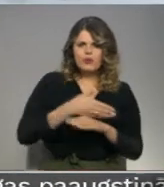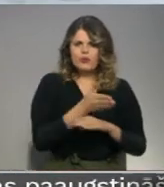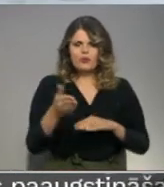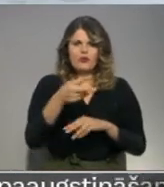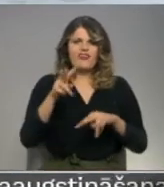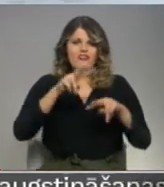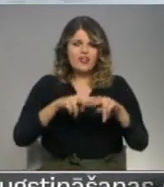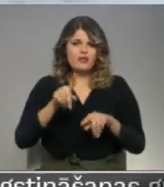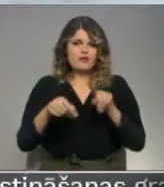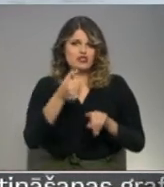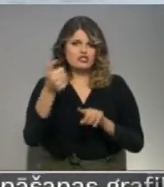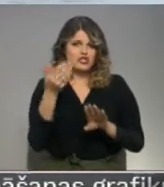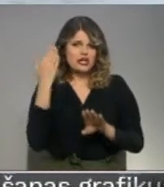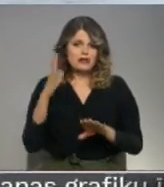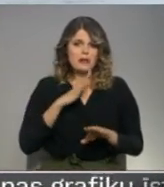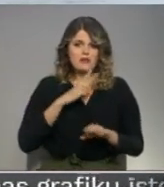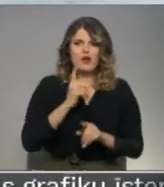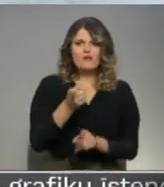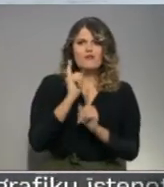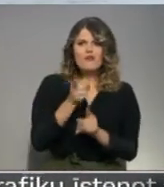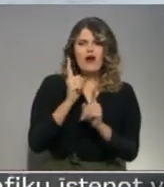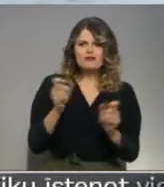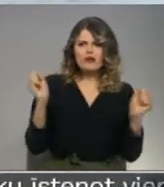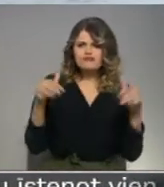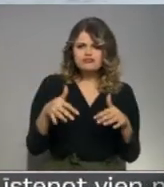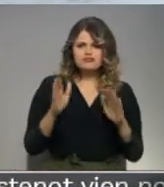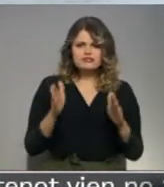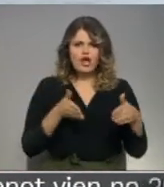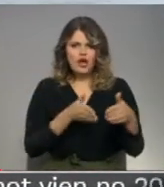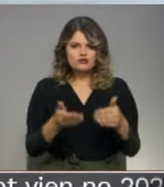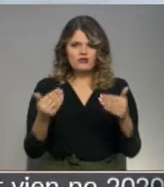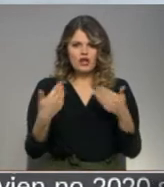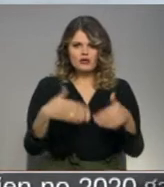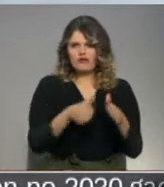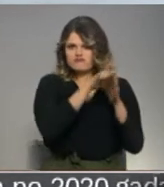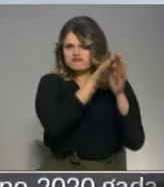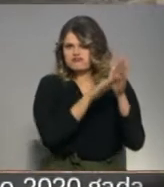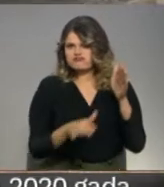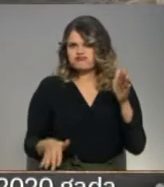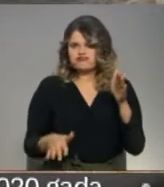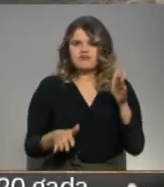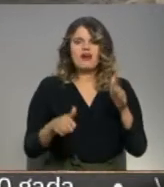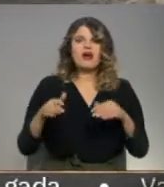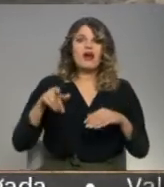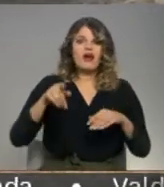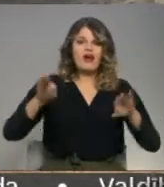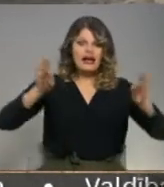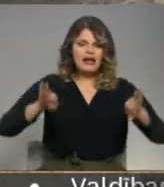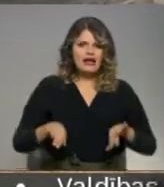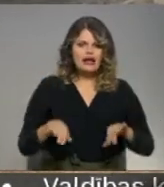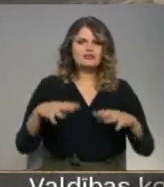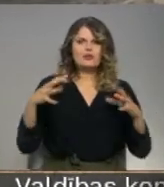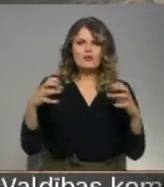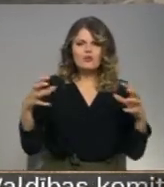vietā, kur vēl pirms pāris gadiem bijis makšķernieku iebraukts cež, šodien ir nogrūvis krasts. Krasti gar gauju ir